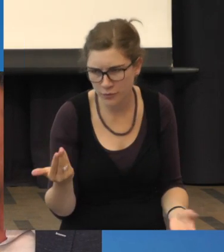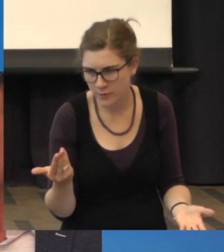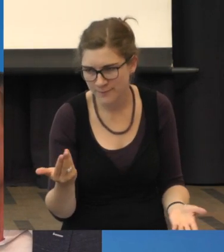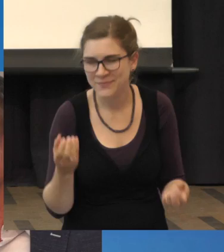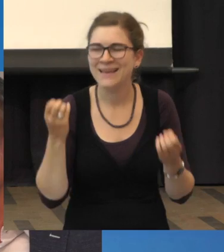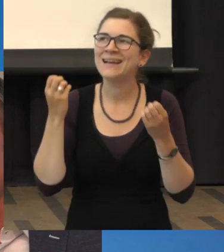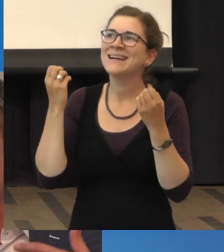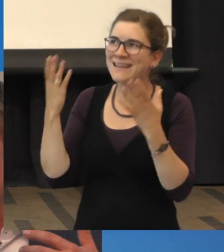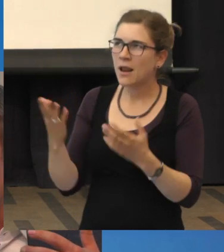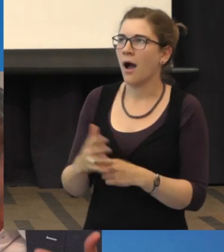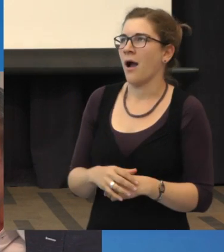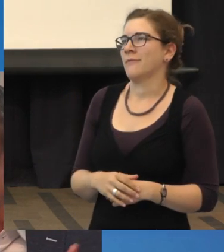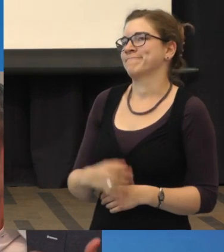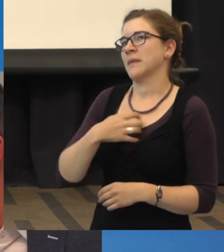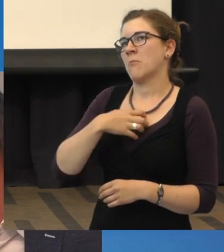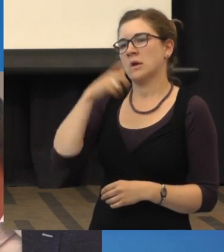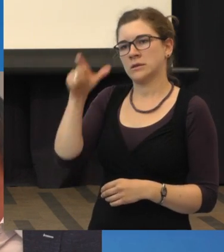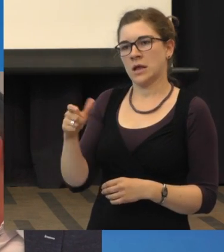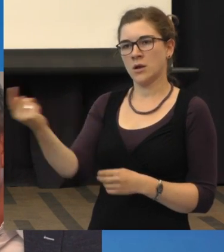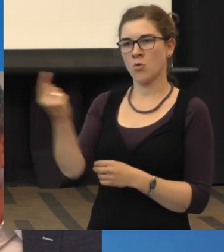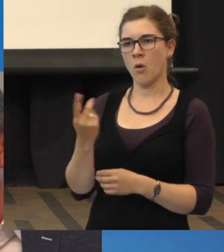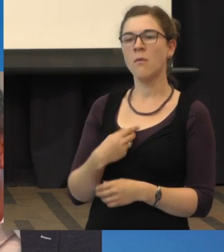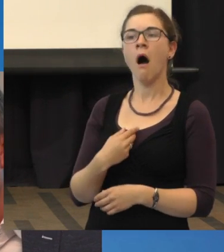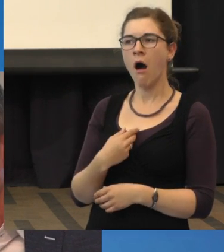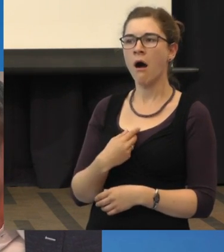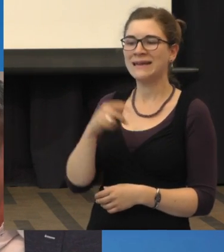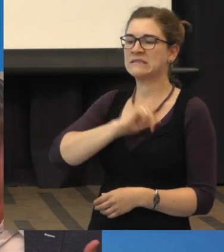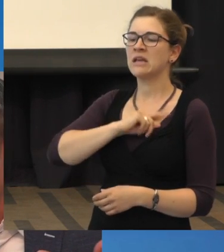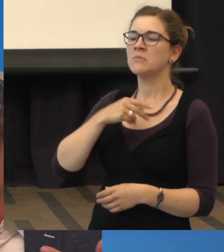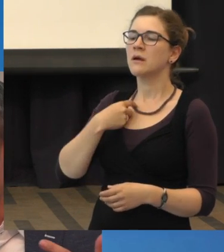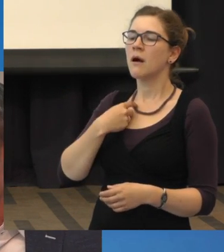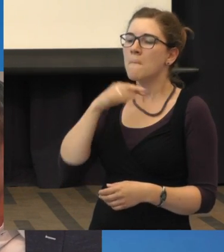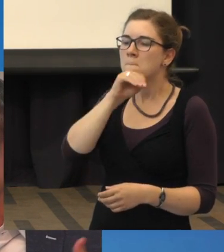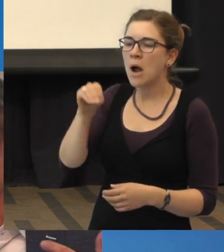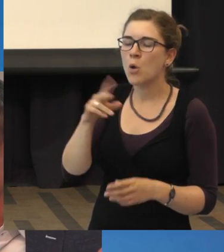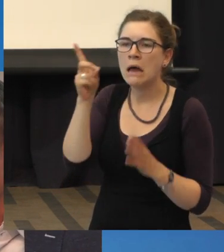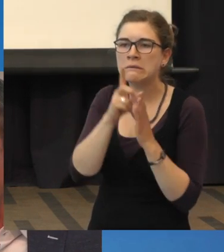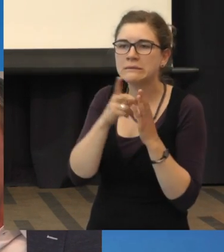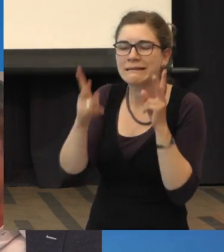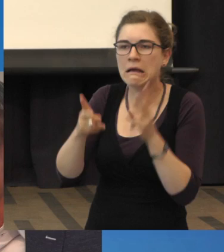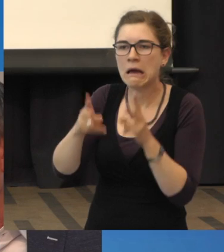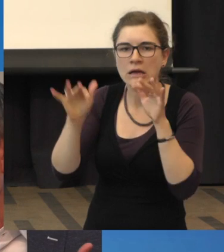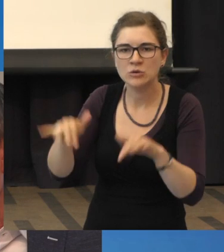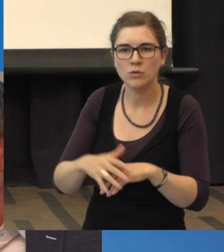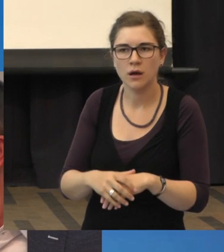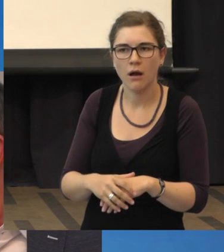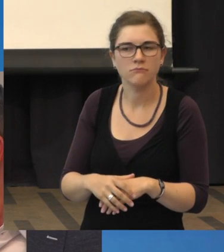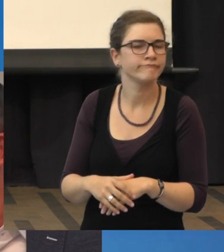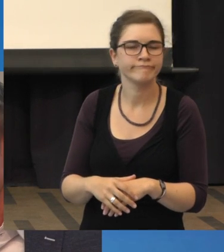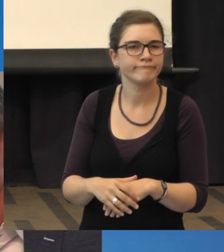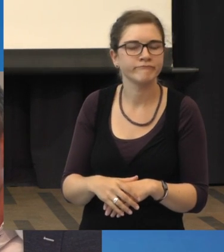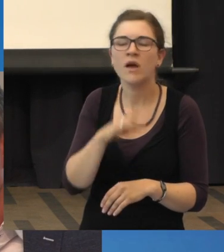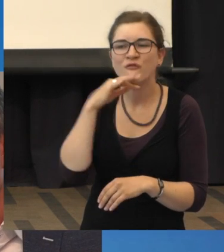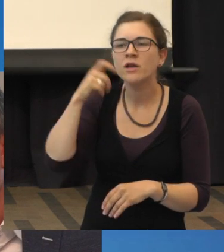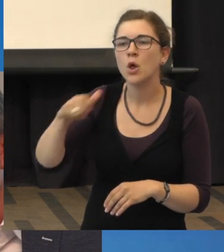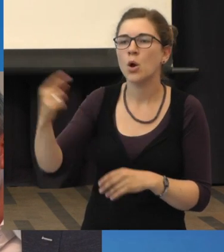kommen die Patienten nicht, ich habe eine Makula der Generation. Also die meisten kommen schon und sagen, ich möchte eigentlich eine neue Brille, ich sehe schlechter.